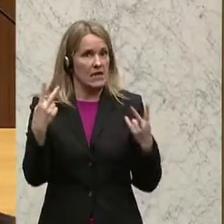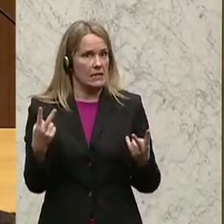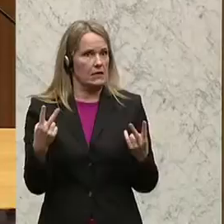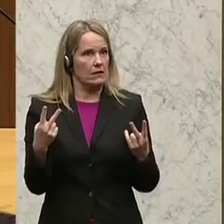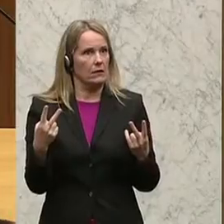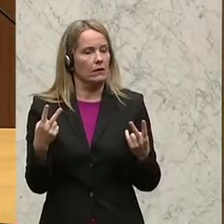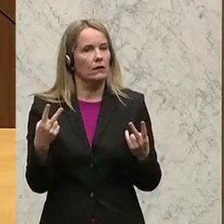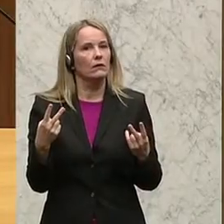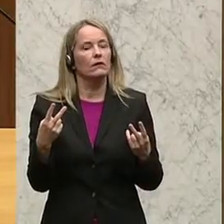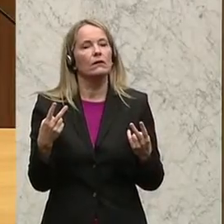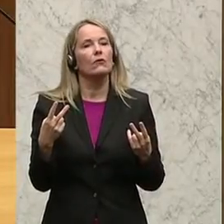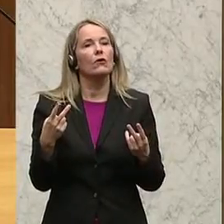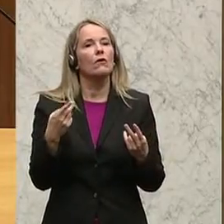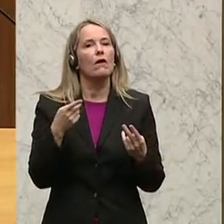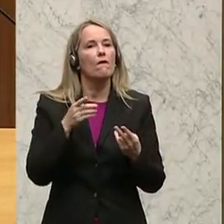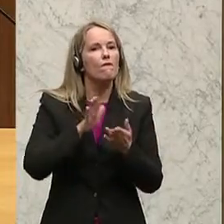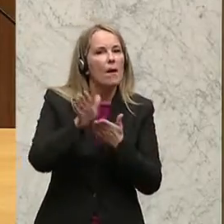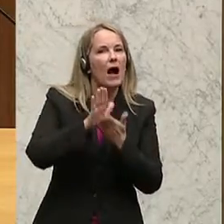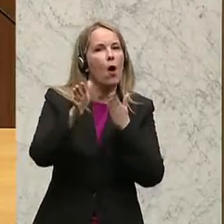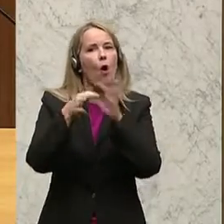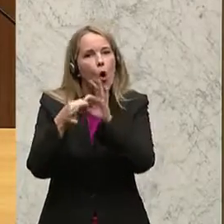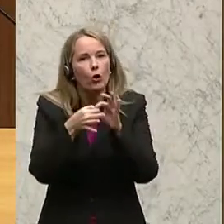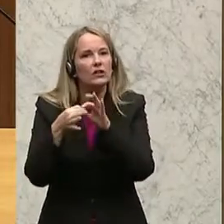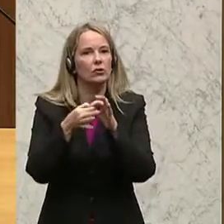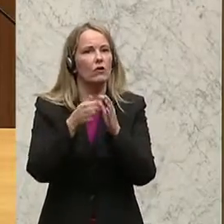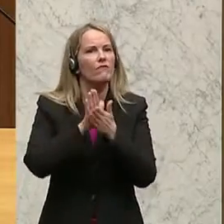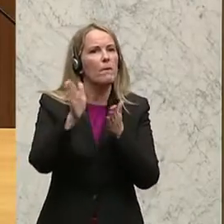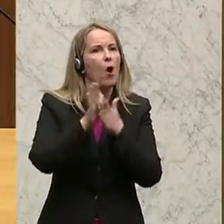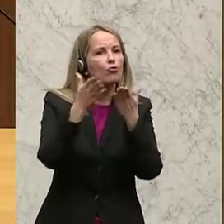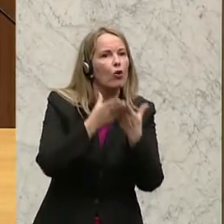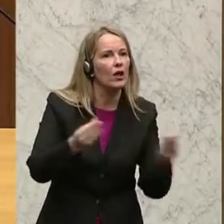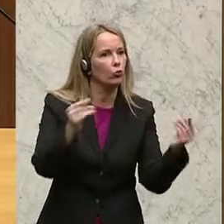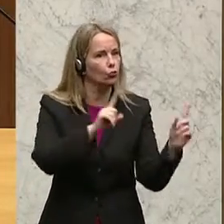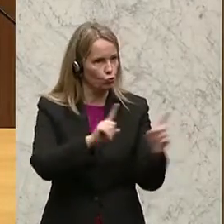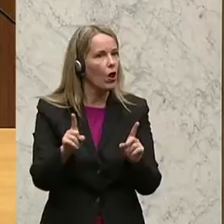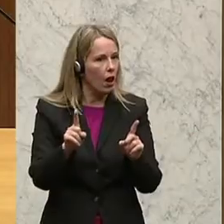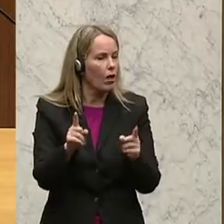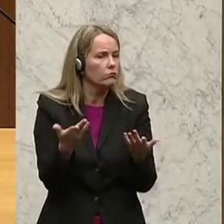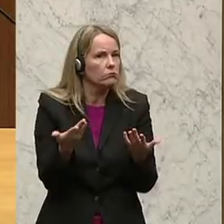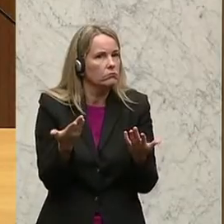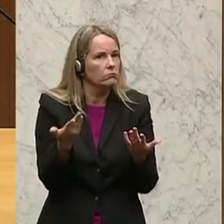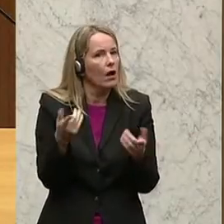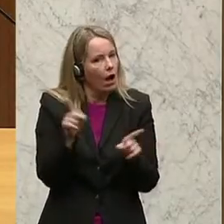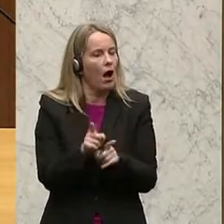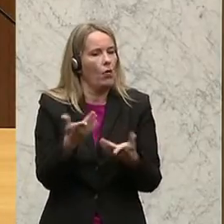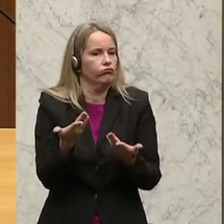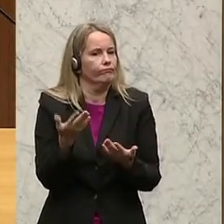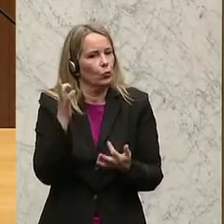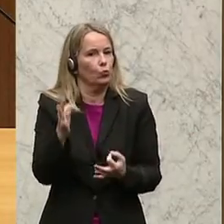eben die Verbraucherorganisationen, die Verbraucherschlichtungsstellen auch irgendwie gescheit